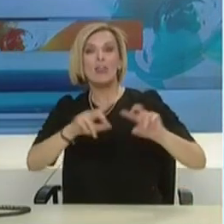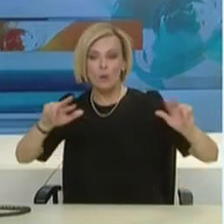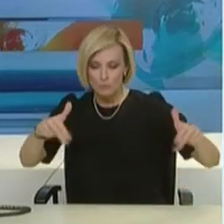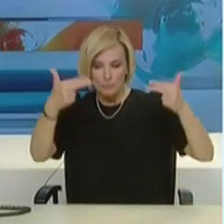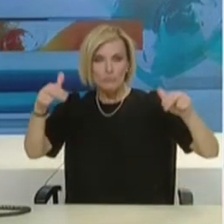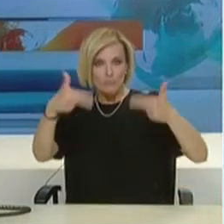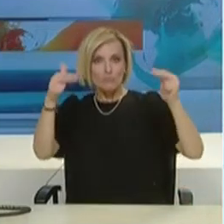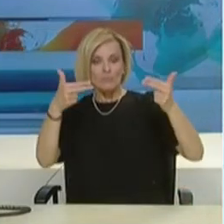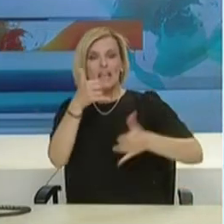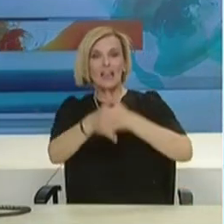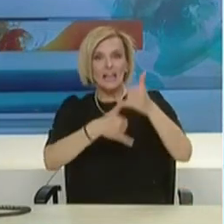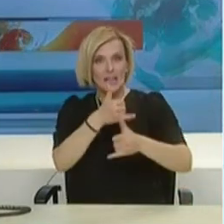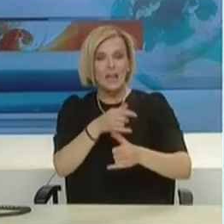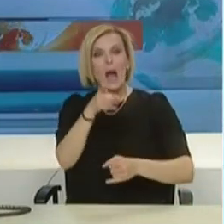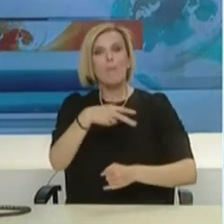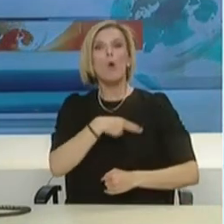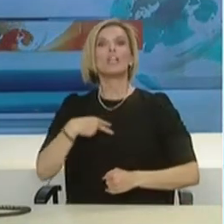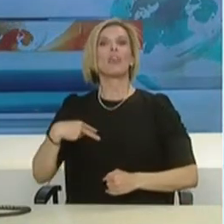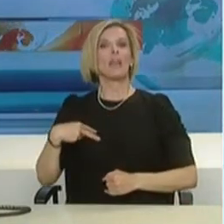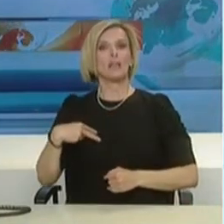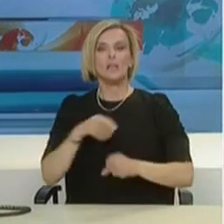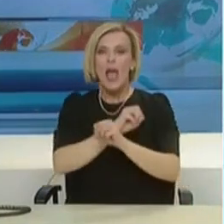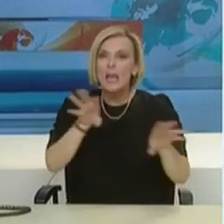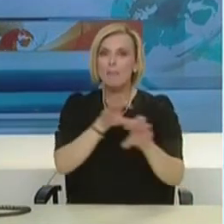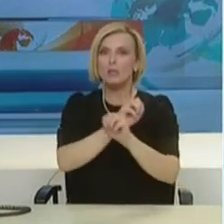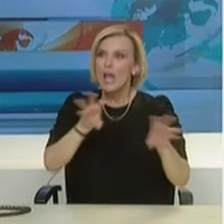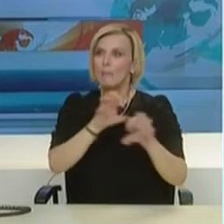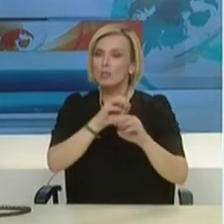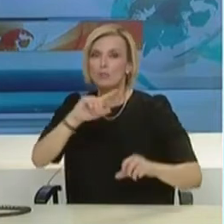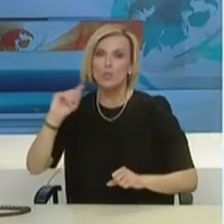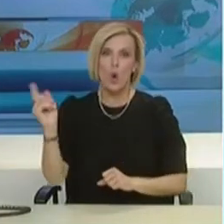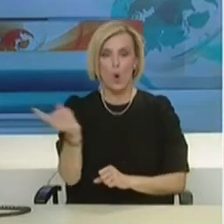αντιμετώπιση της νόσου από τον καθηγητή κύριο Στέλιο Λουκίδη.